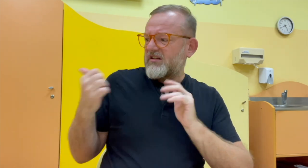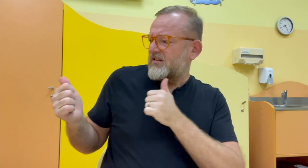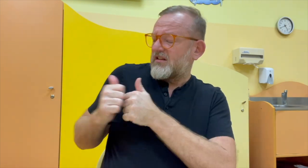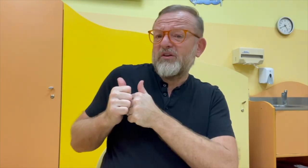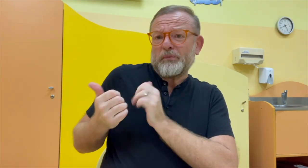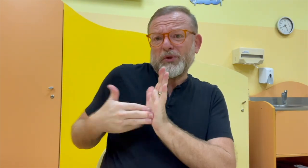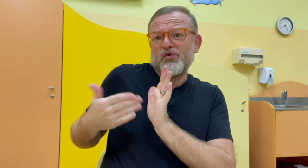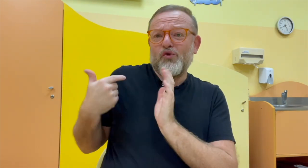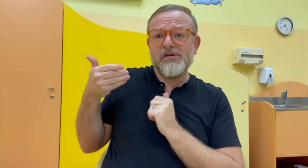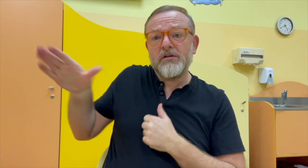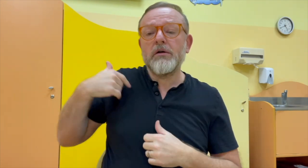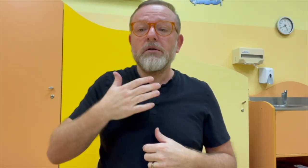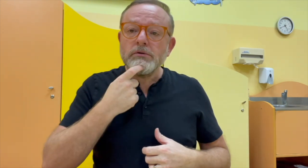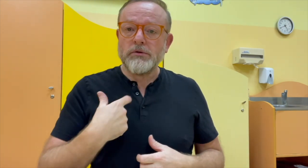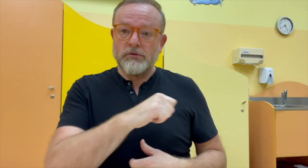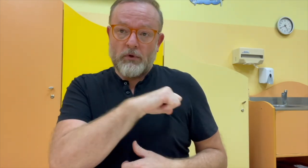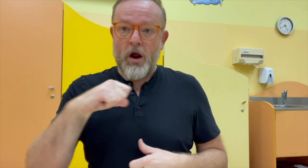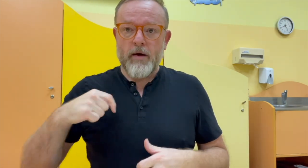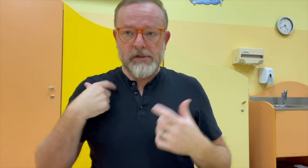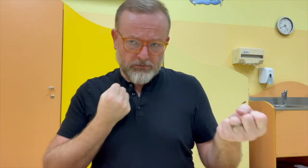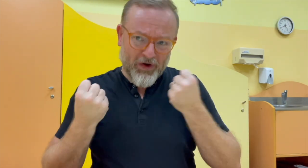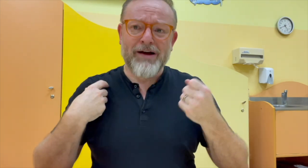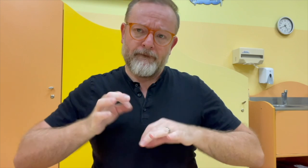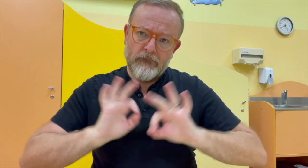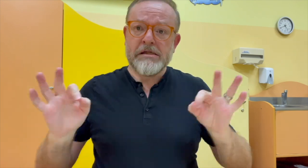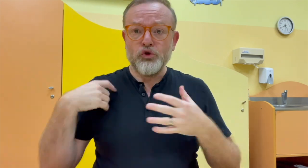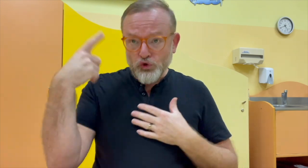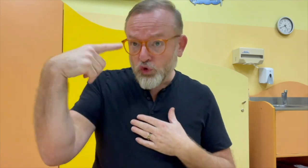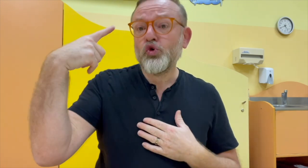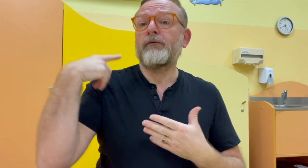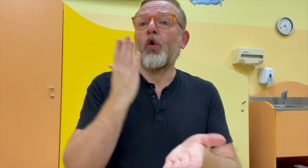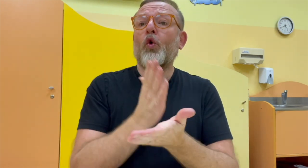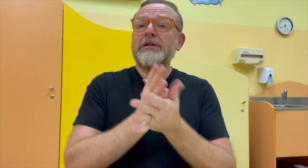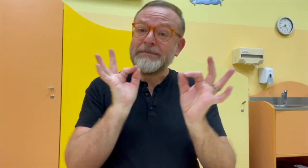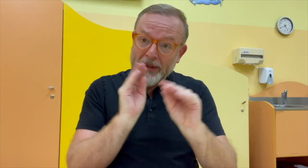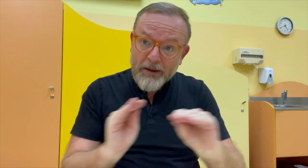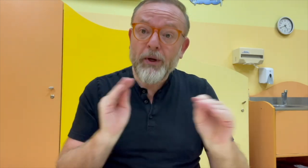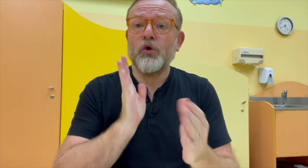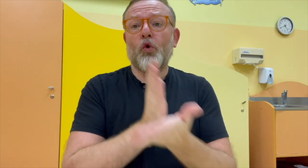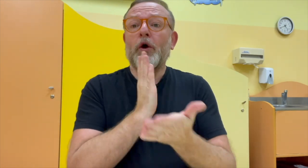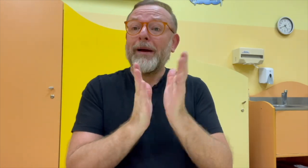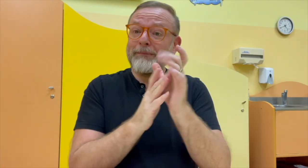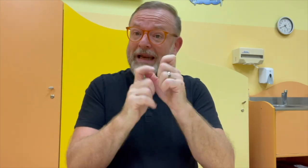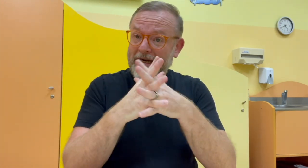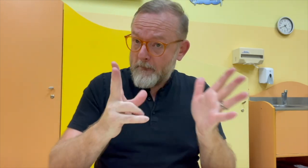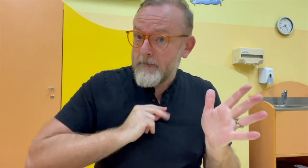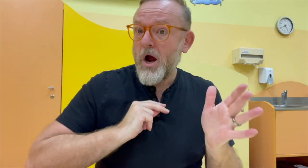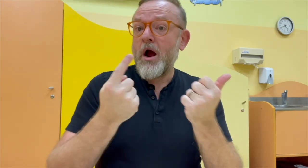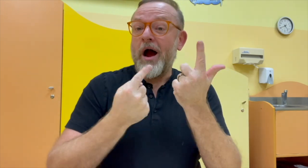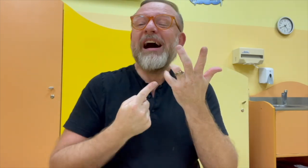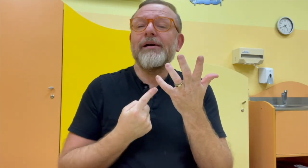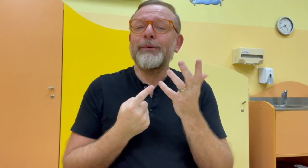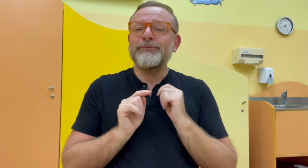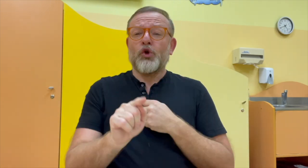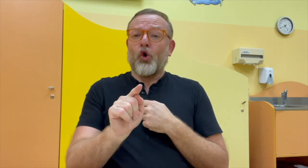méně cení tím, že mají kolegu neslyšícího. A chtěli by to výuku zvládnout sami, protože přece jenom mají